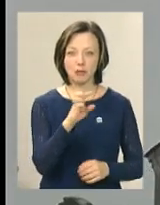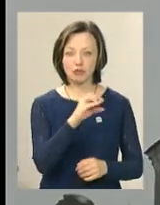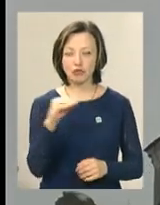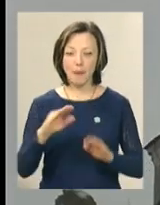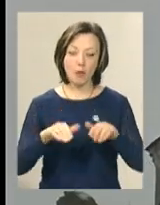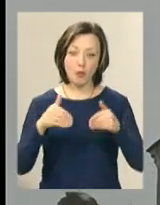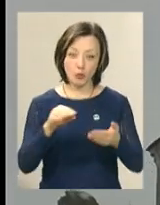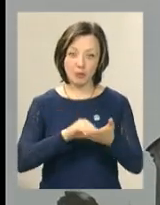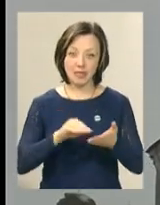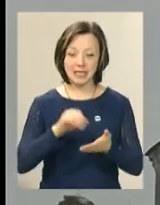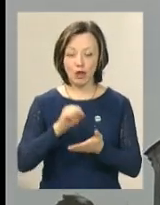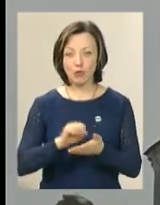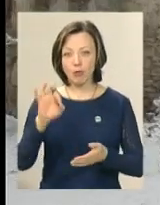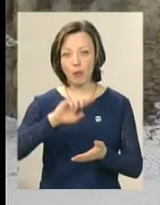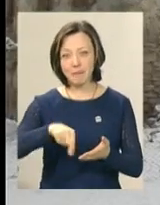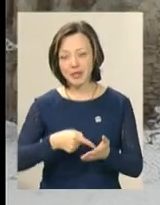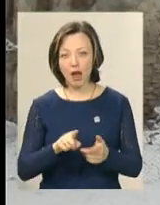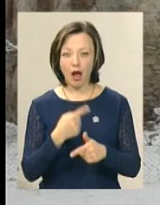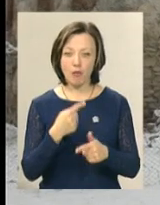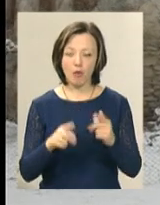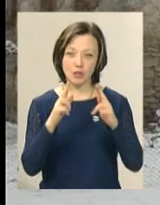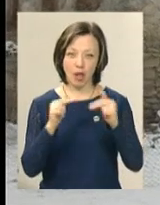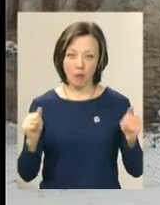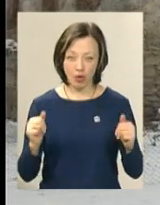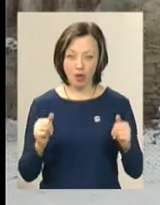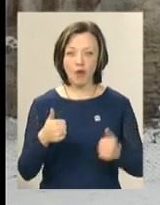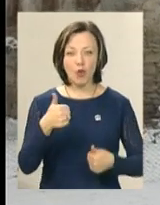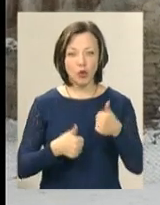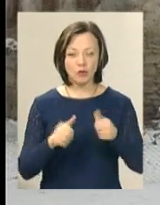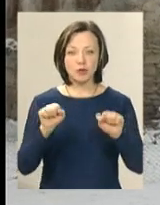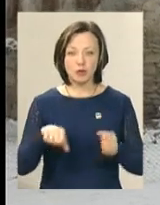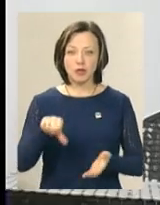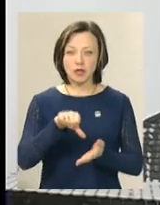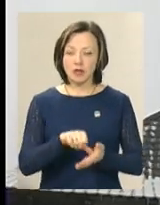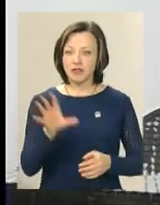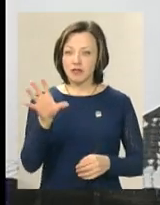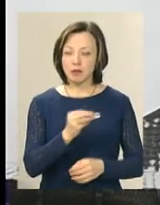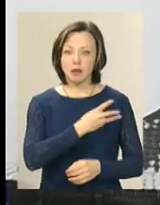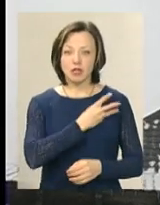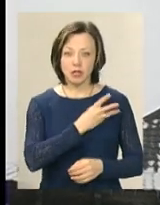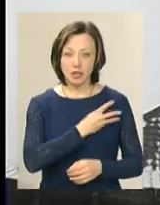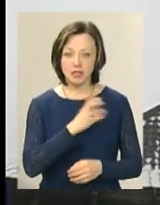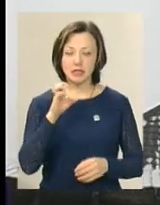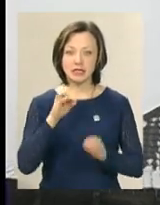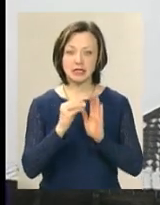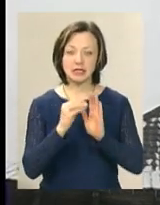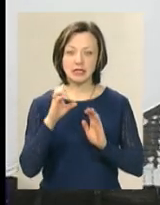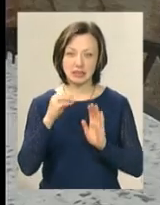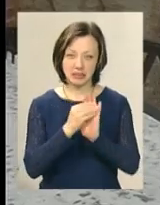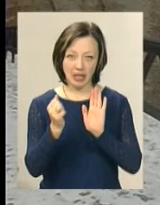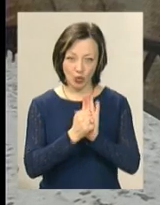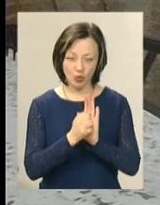написати статтю про містечко або про Меджибіжський замок. У конкурсі можуть взяти участь усі охочі, статтю можна писати